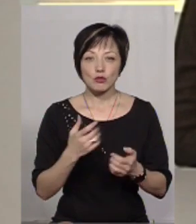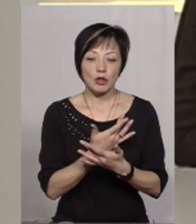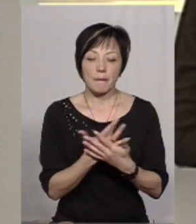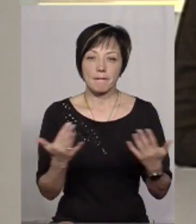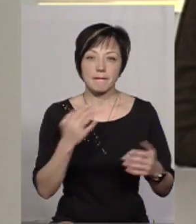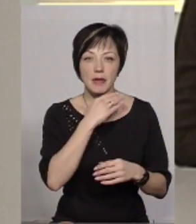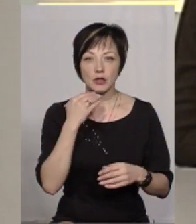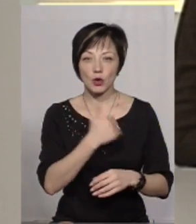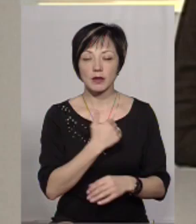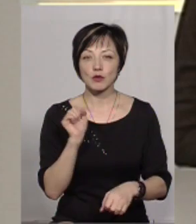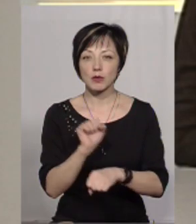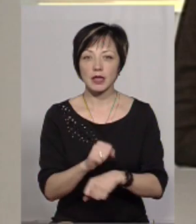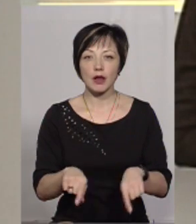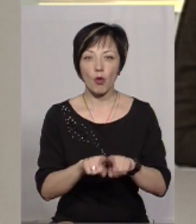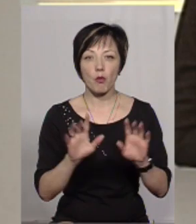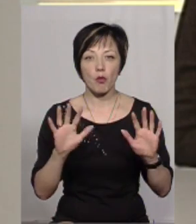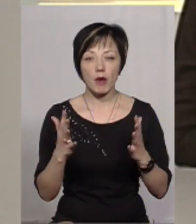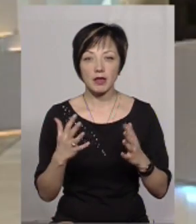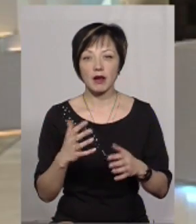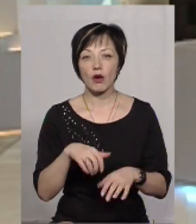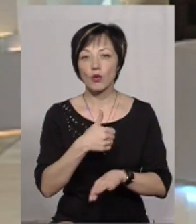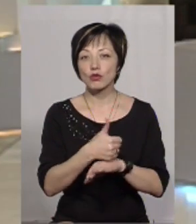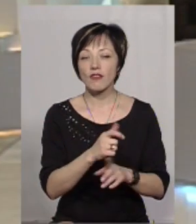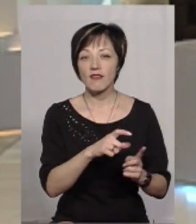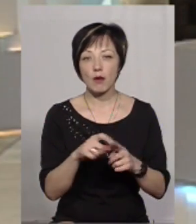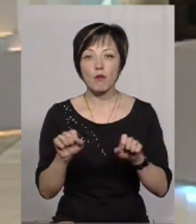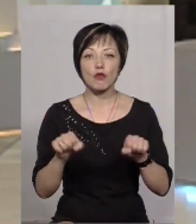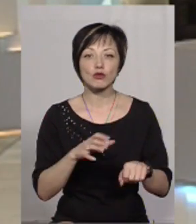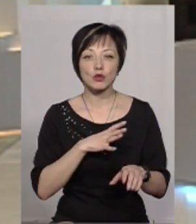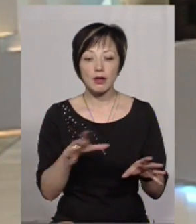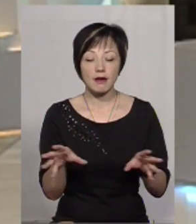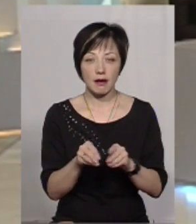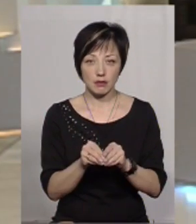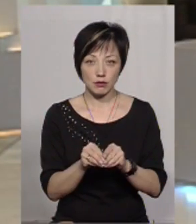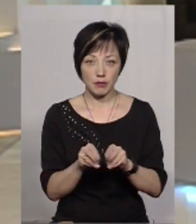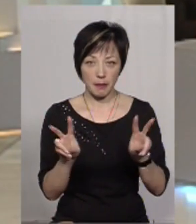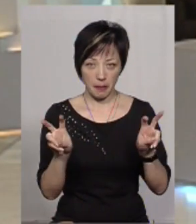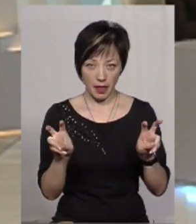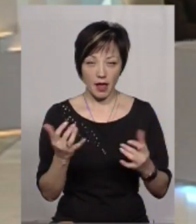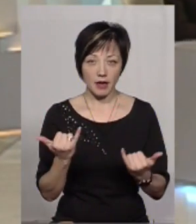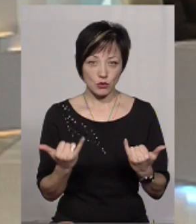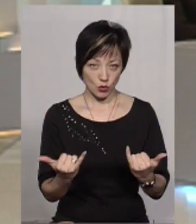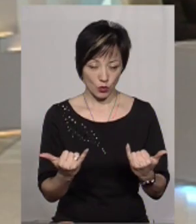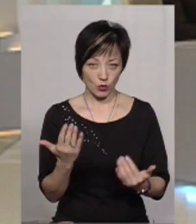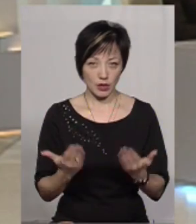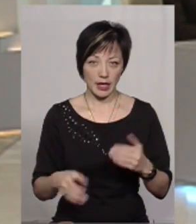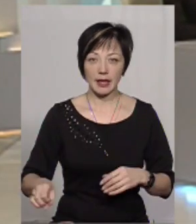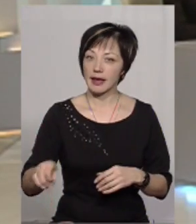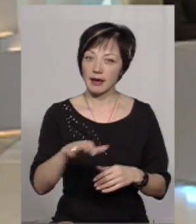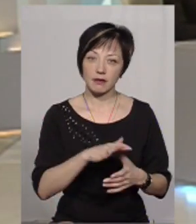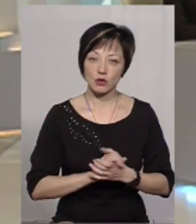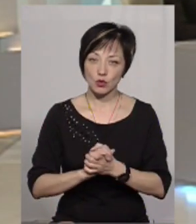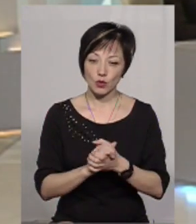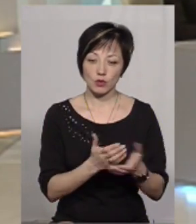я би хотіла зупинитися на одному такому моменті. Ключова фраза тут – може бути разом. Якщо сьогодні в Європейський